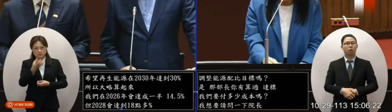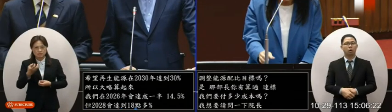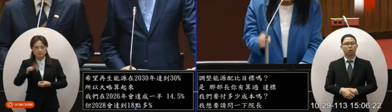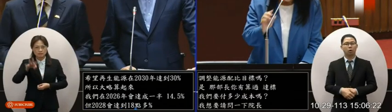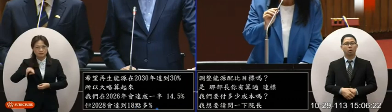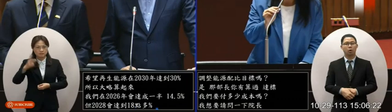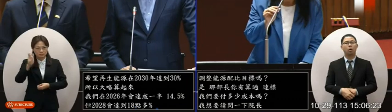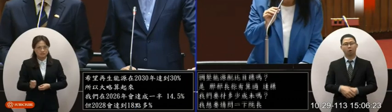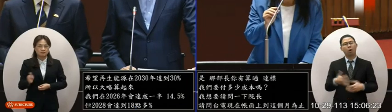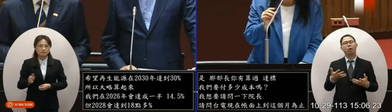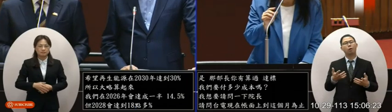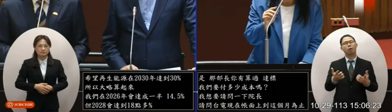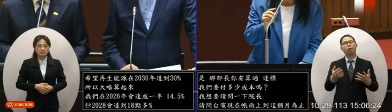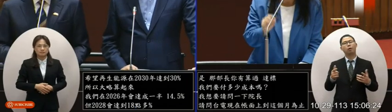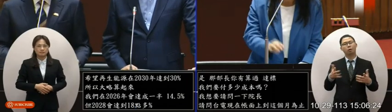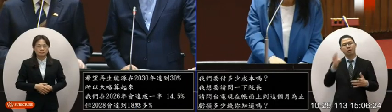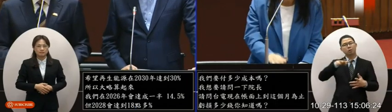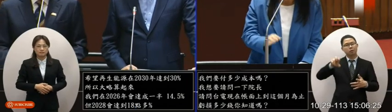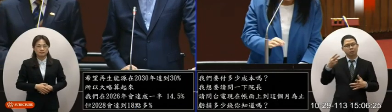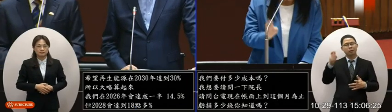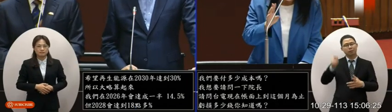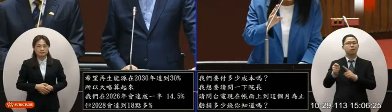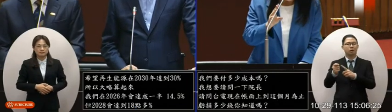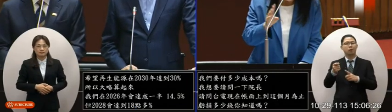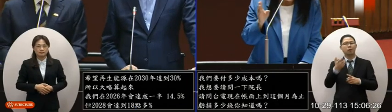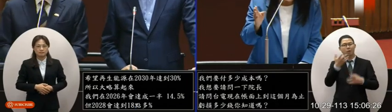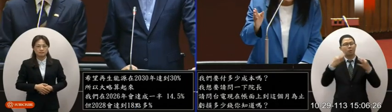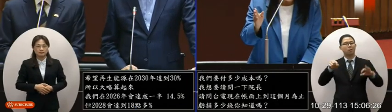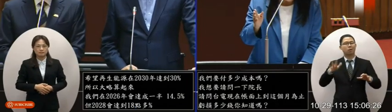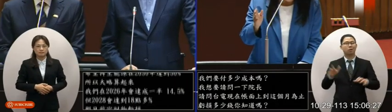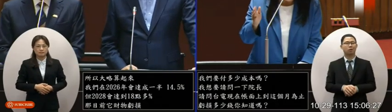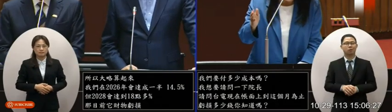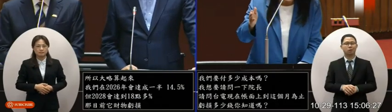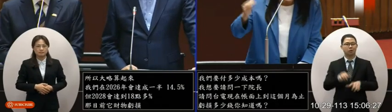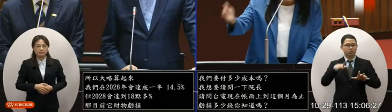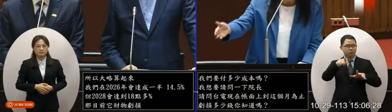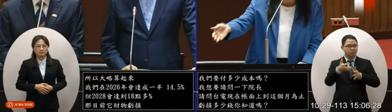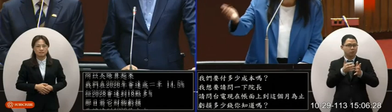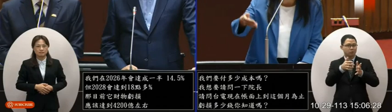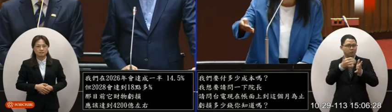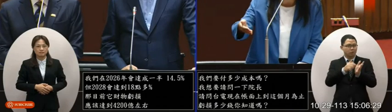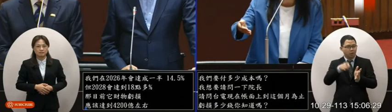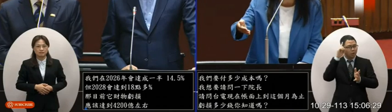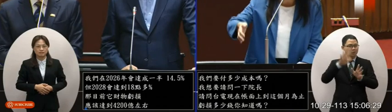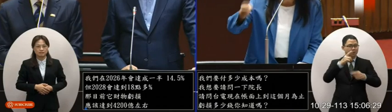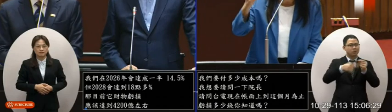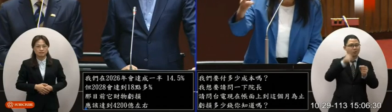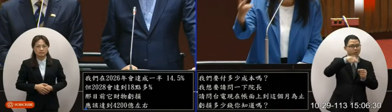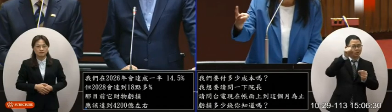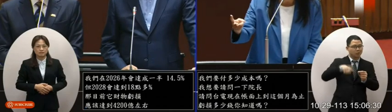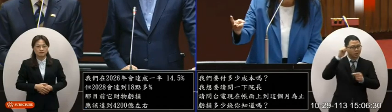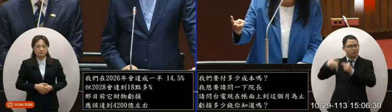百億左右差不多四千兩百億那如果按照您現在預計今年一千億明年一千億